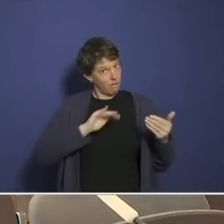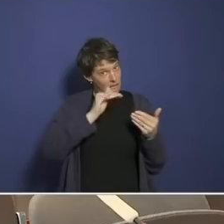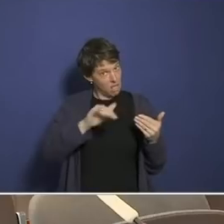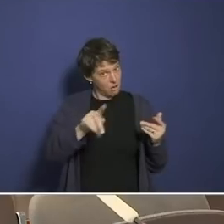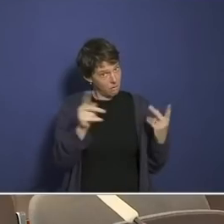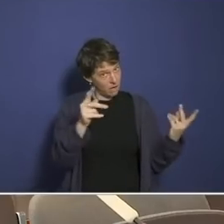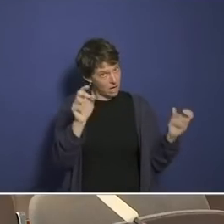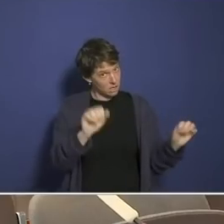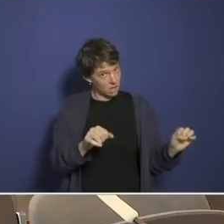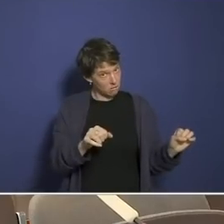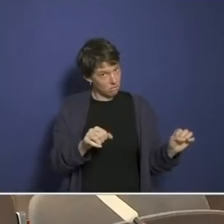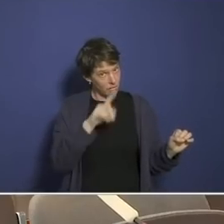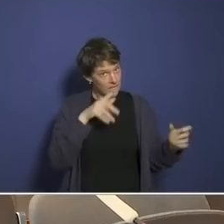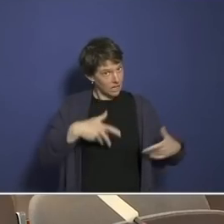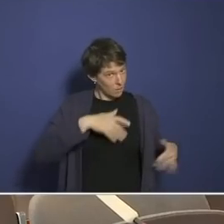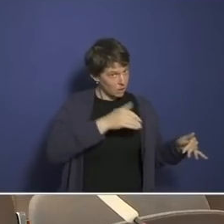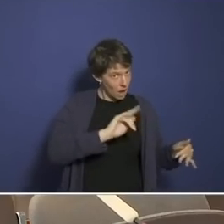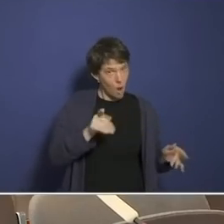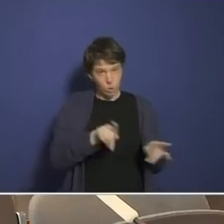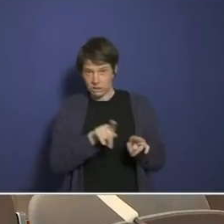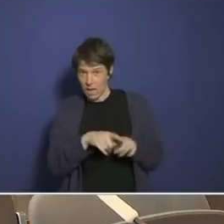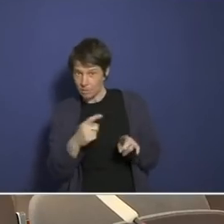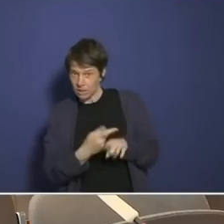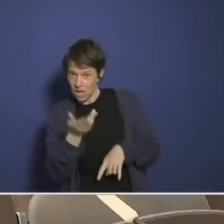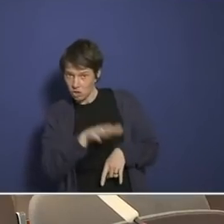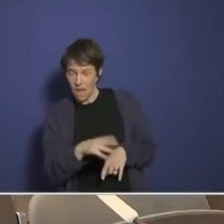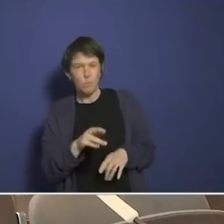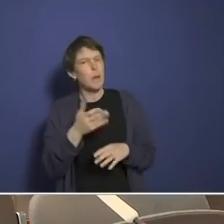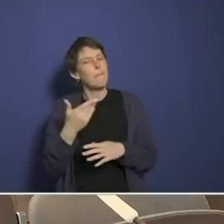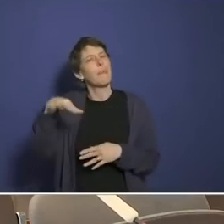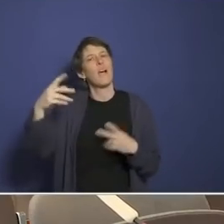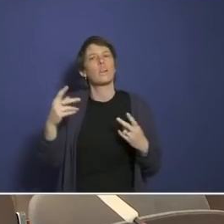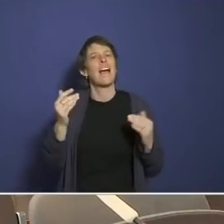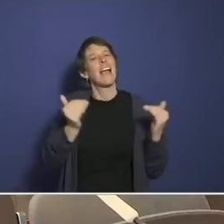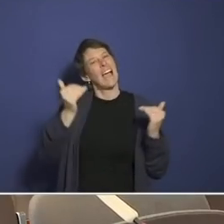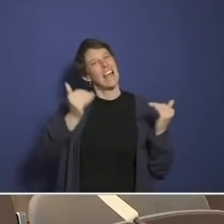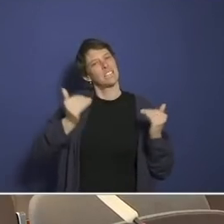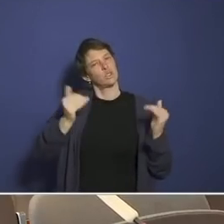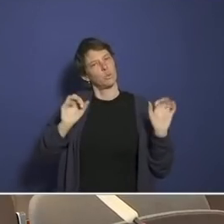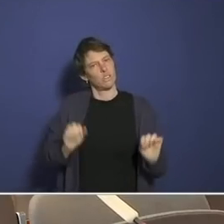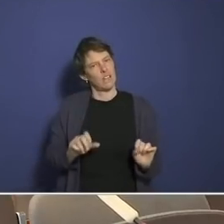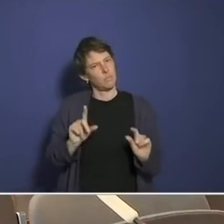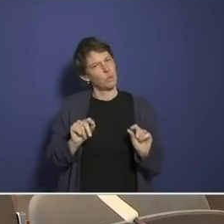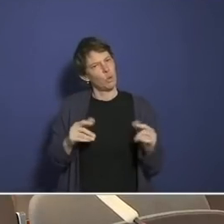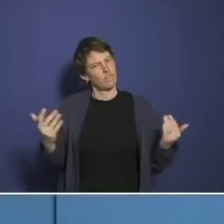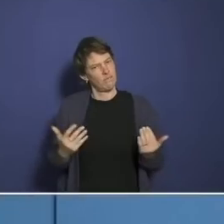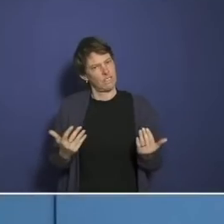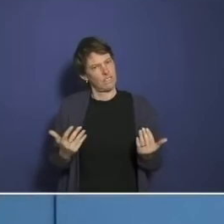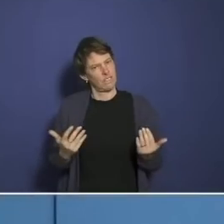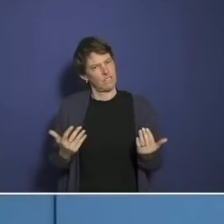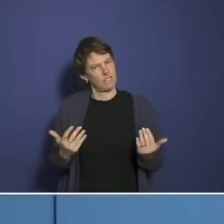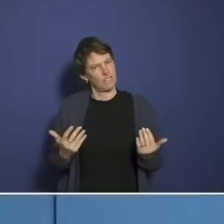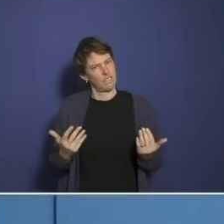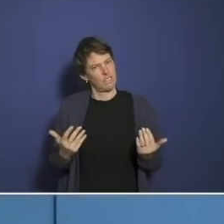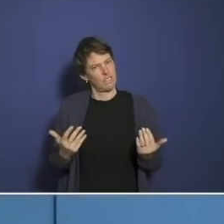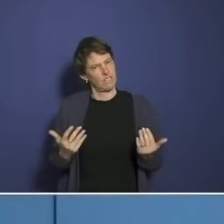sind pro Tag? Oder ist das deutlich mehr? Können Sie das mal in eine Relation bringen, was das letztlich jetzt heißt? Da